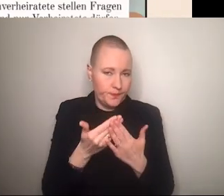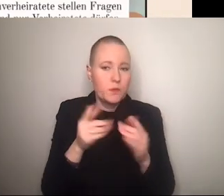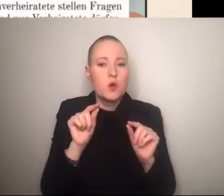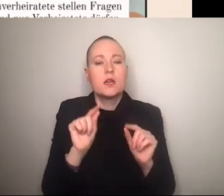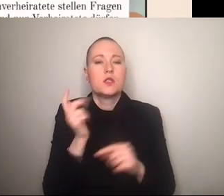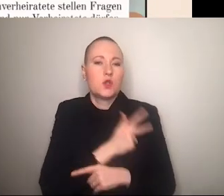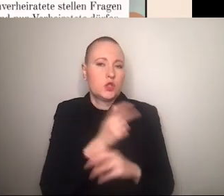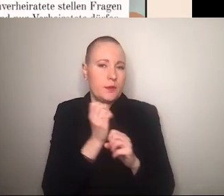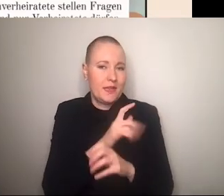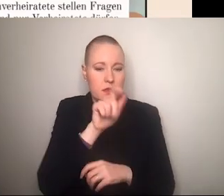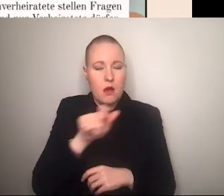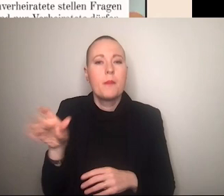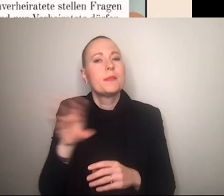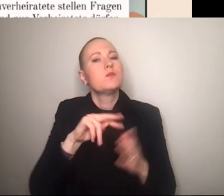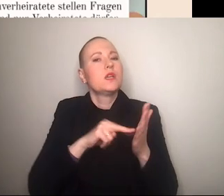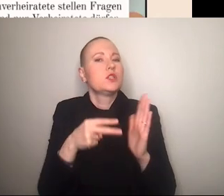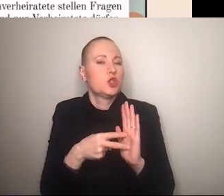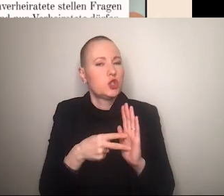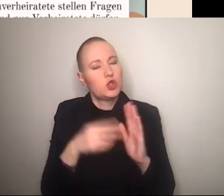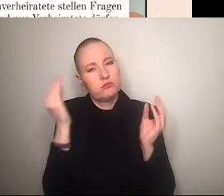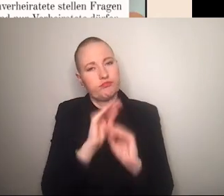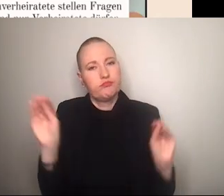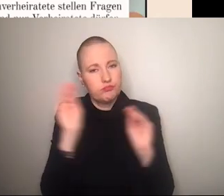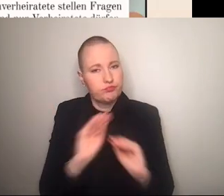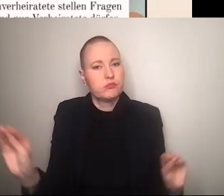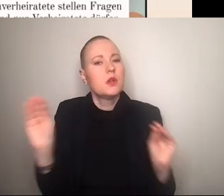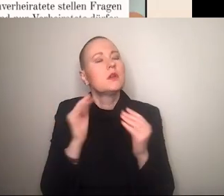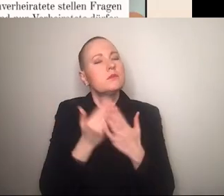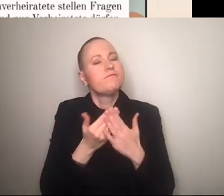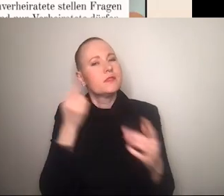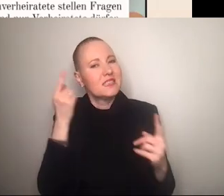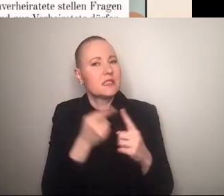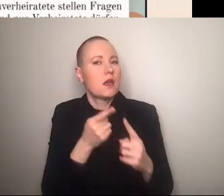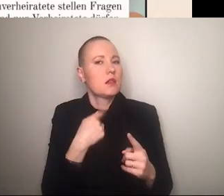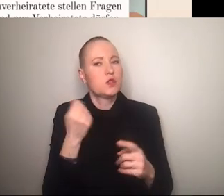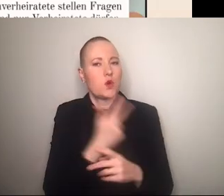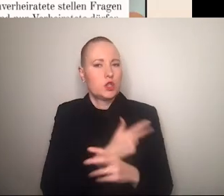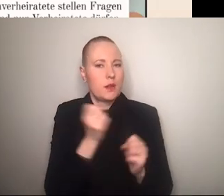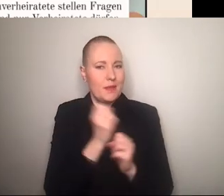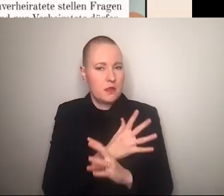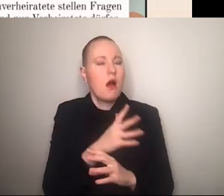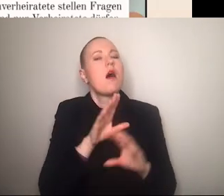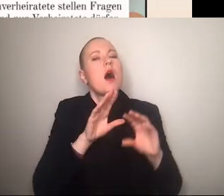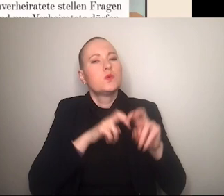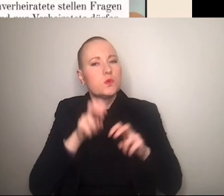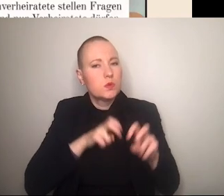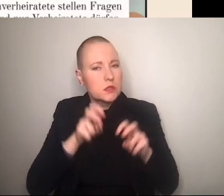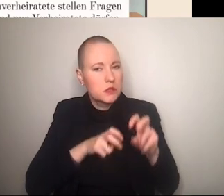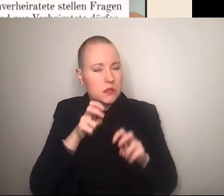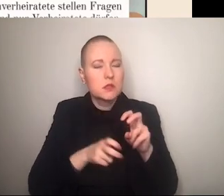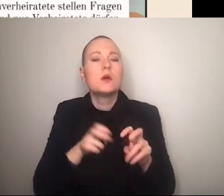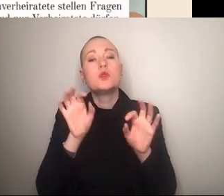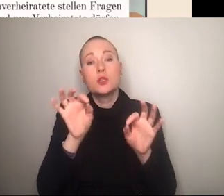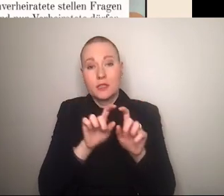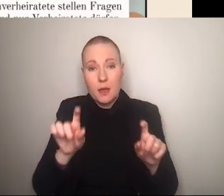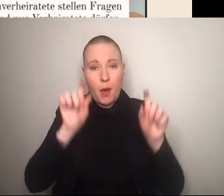politische position verbreiten indem sie die technologischen offertanzen von social media plattform nutzen und so bestimmte themenräume besetzen